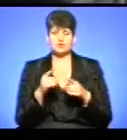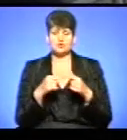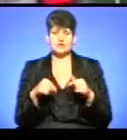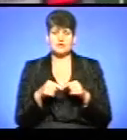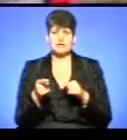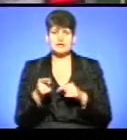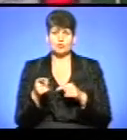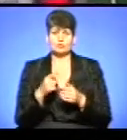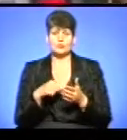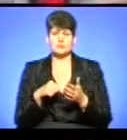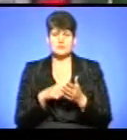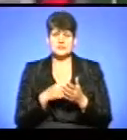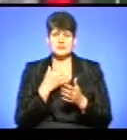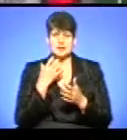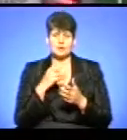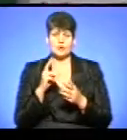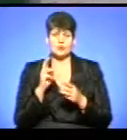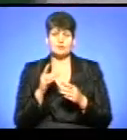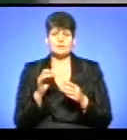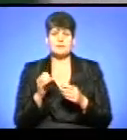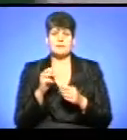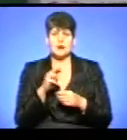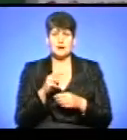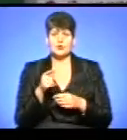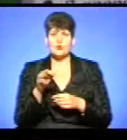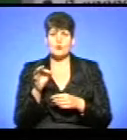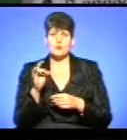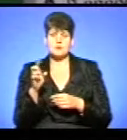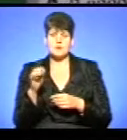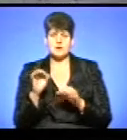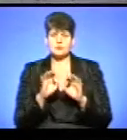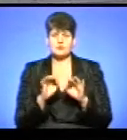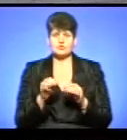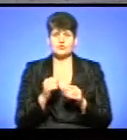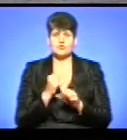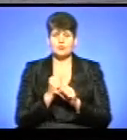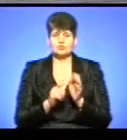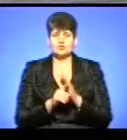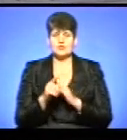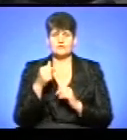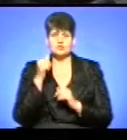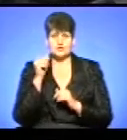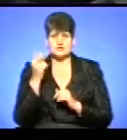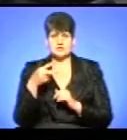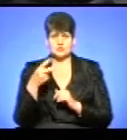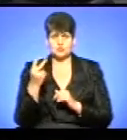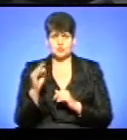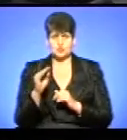Тернопіль-міськ теплокомуненерго Михайло Горбань розповів, що вона розпочала роботу вчора, 22 жовтня.